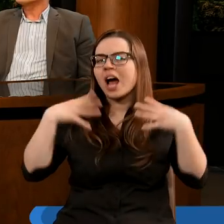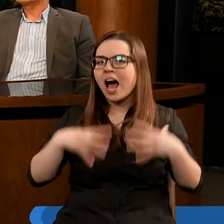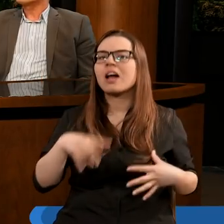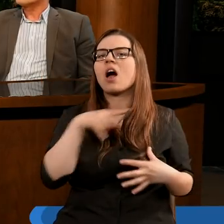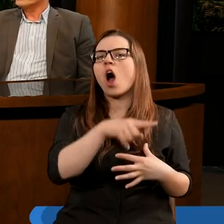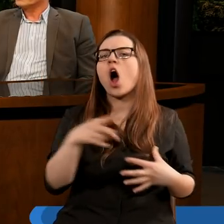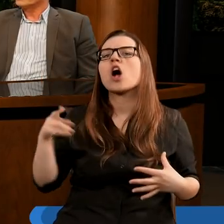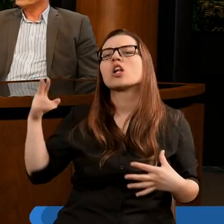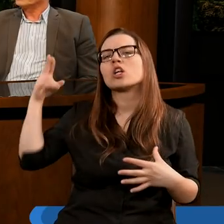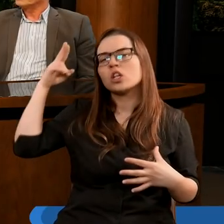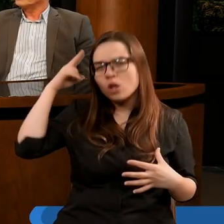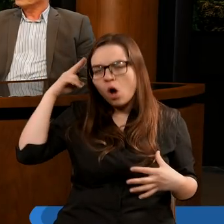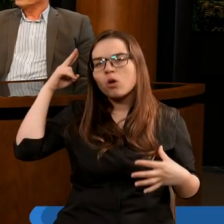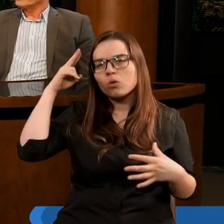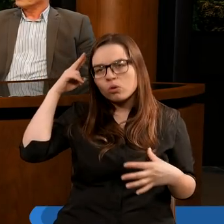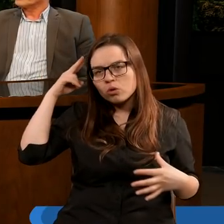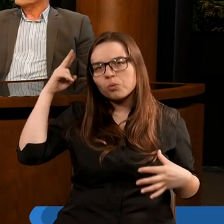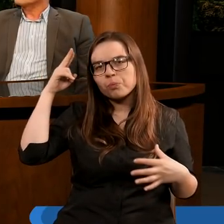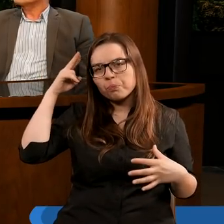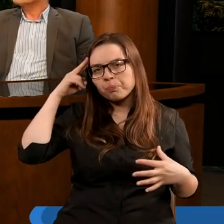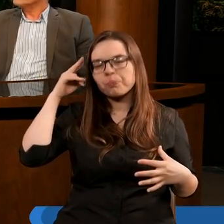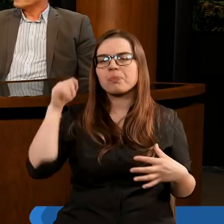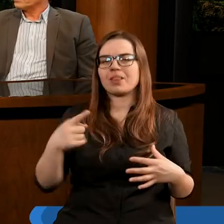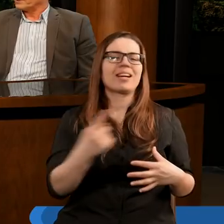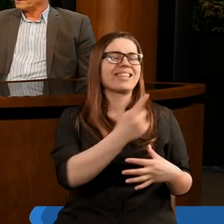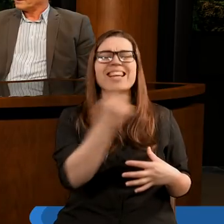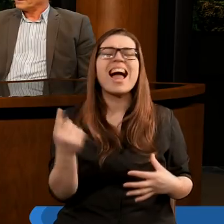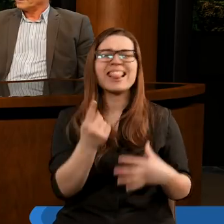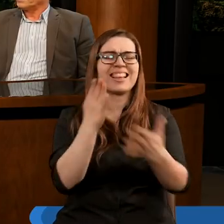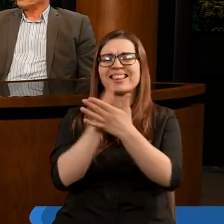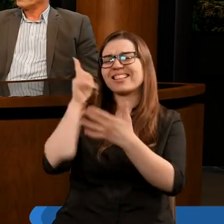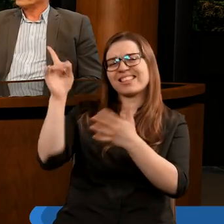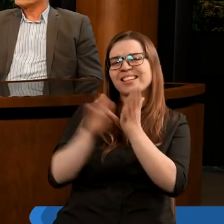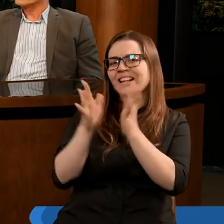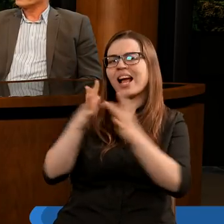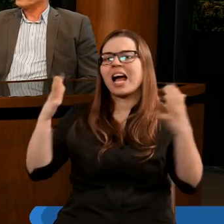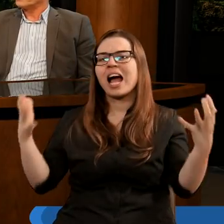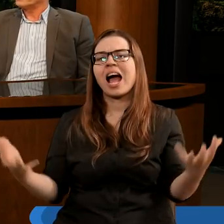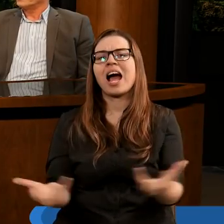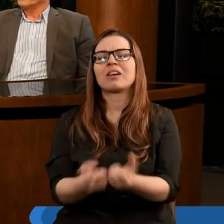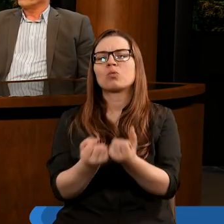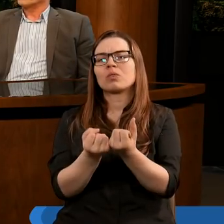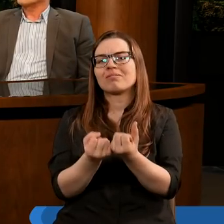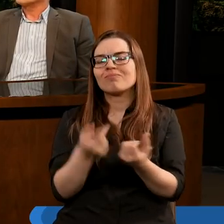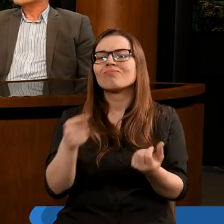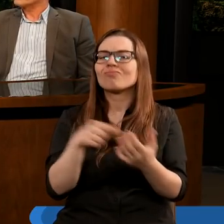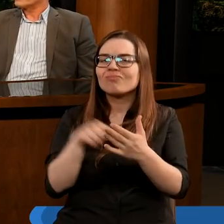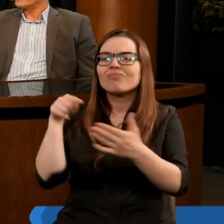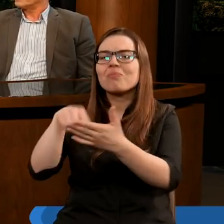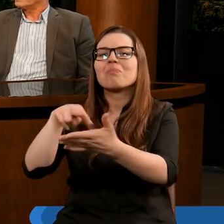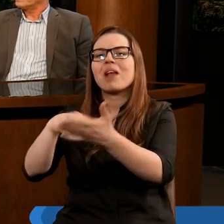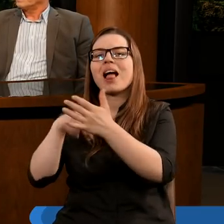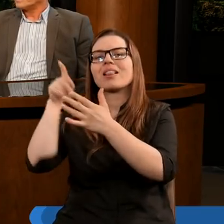I oni zrozumieli, że to jest jedyny ratunek i ten plan wskazywał właśnie na